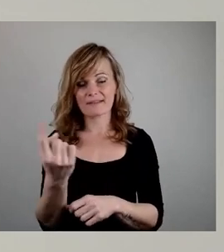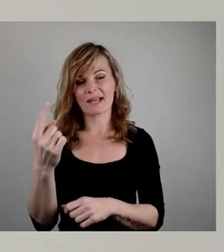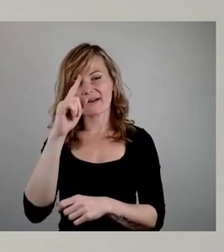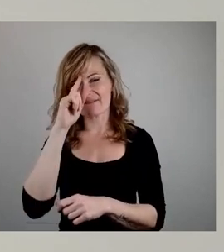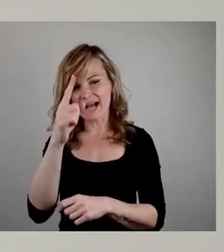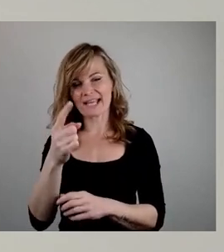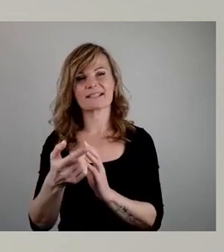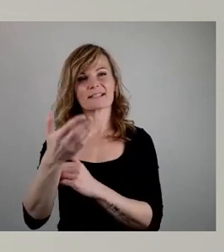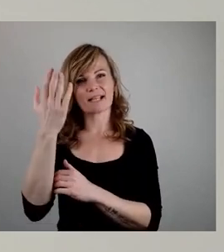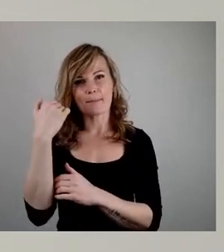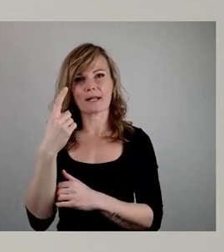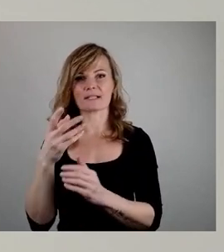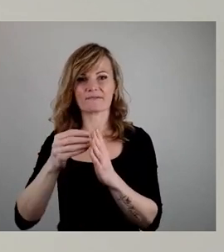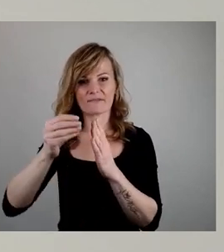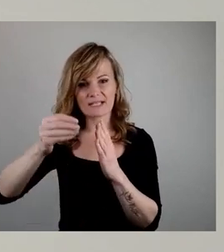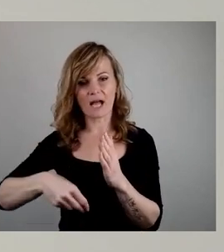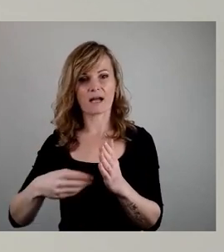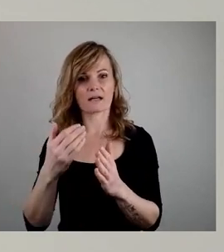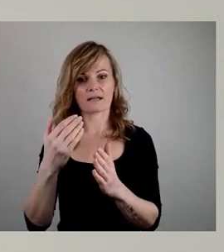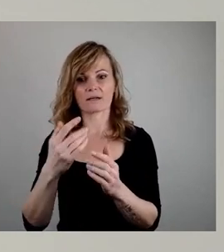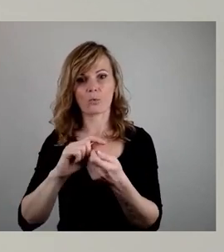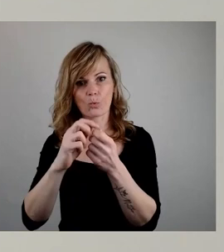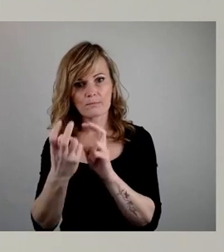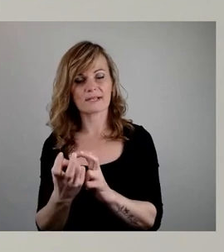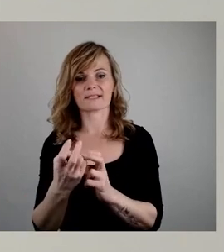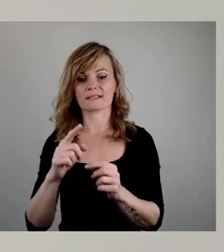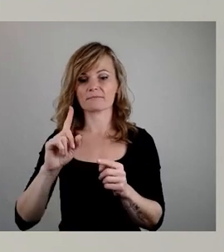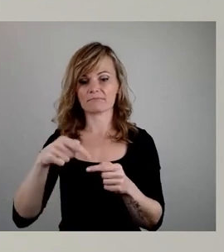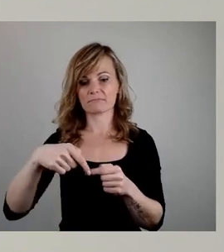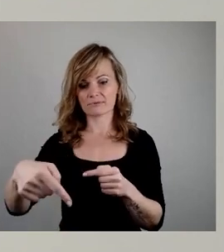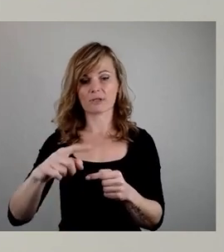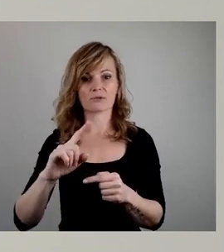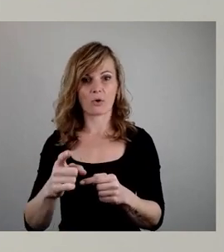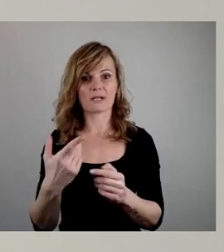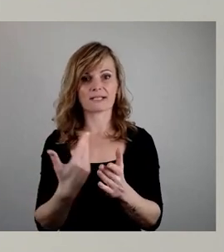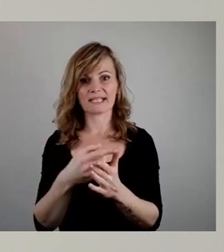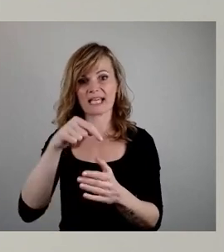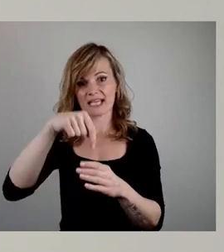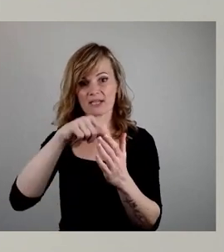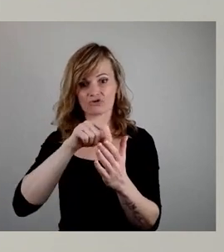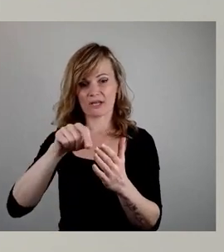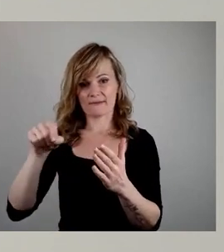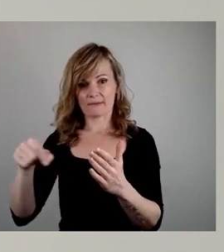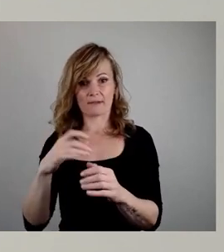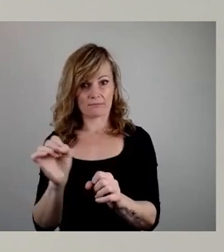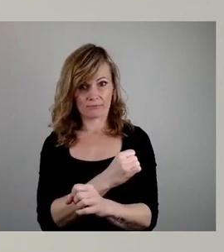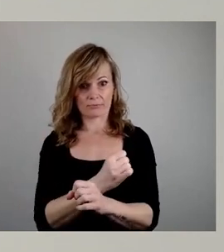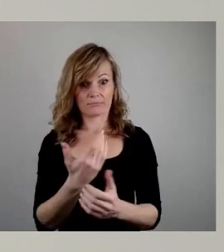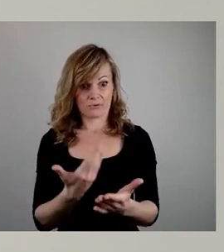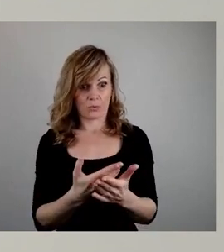umgesetzt wird, sprich sozusagen die Entfernung der Inschrift, die vertraglich geregelt wurde.